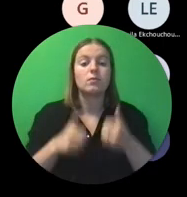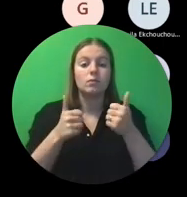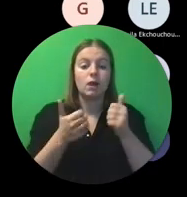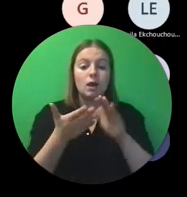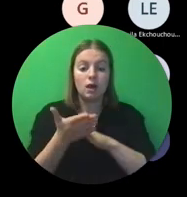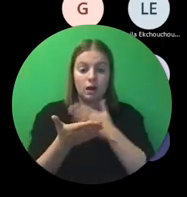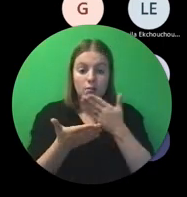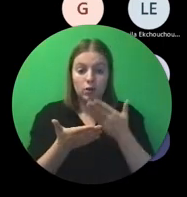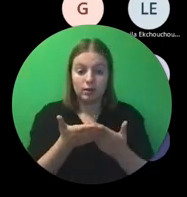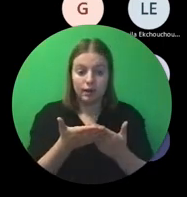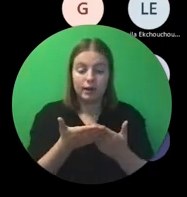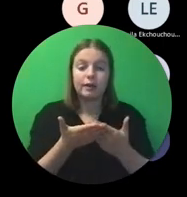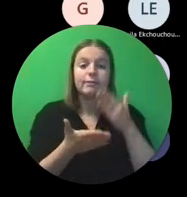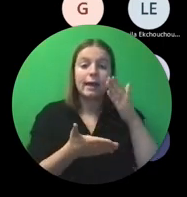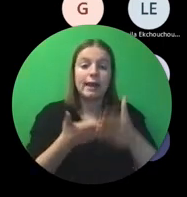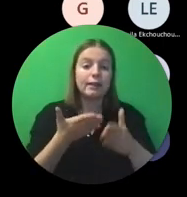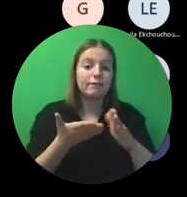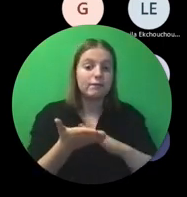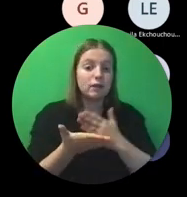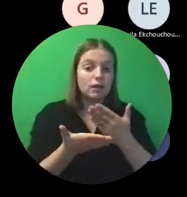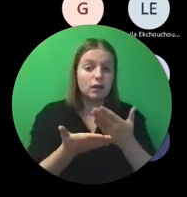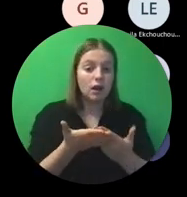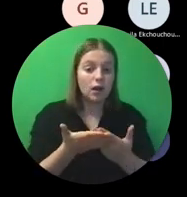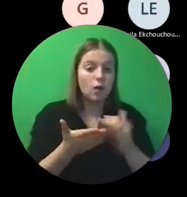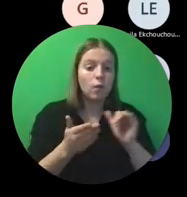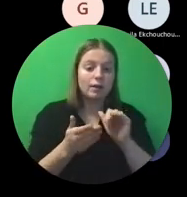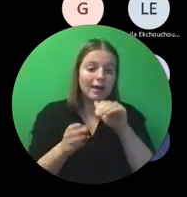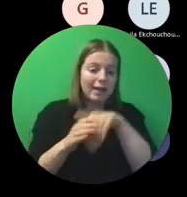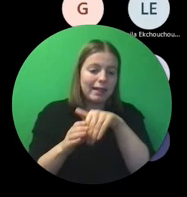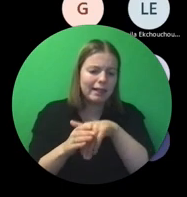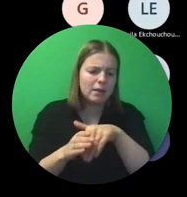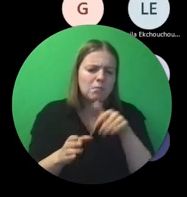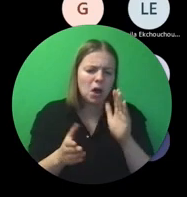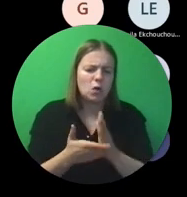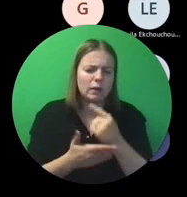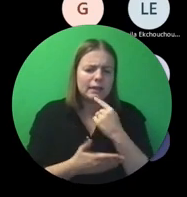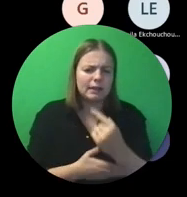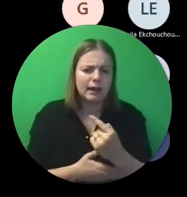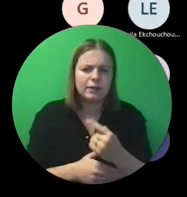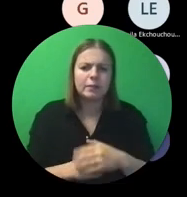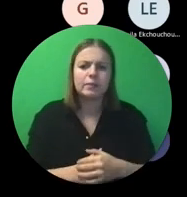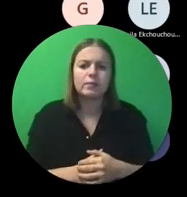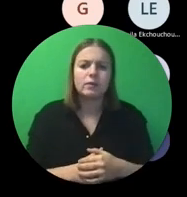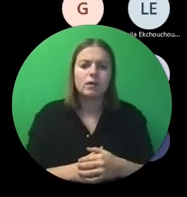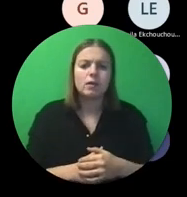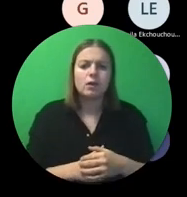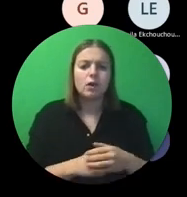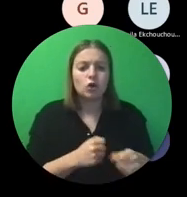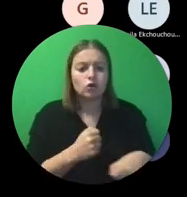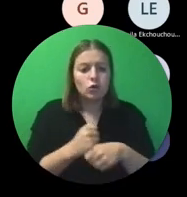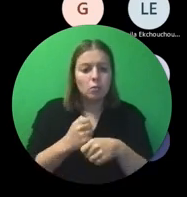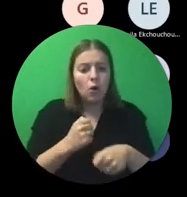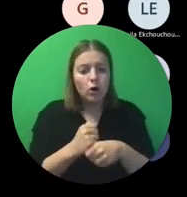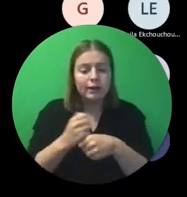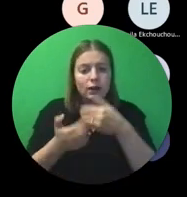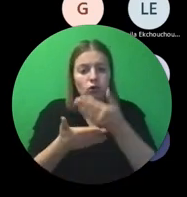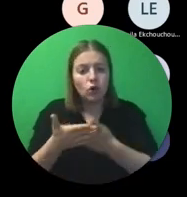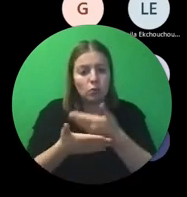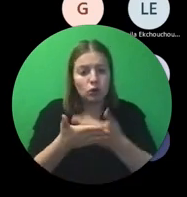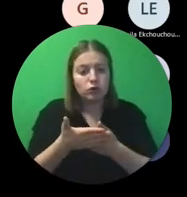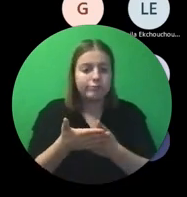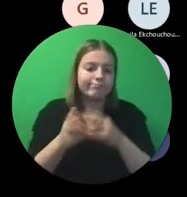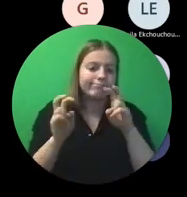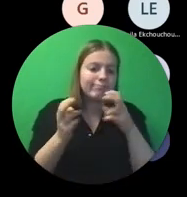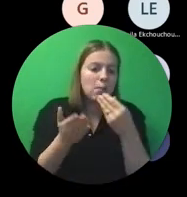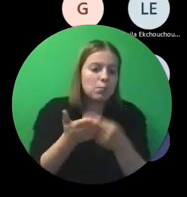Rapportering van het eindverslag over wat daarin moet staan, dat heb ik al gezegd eigenlijk. Supporting documents, dus de bewijzen waar we het daar straks